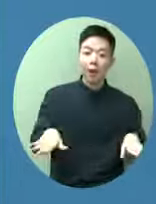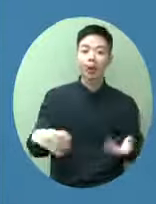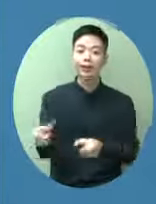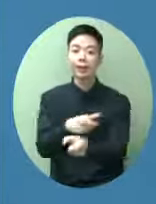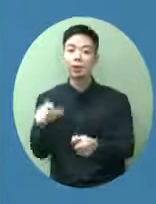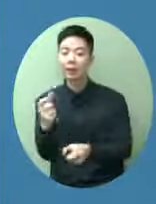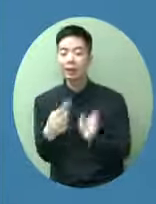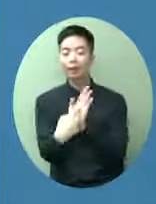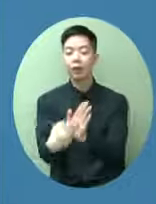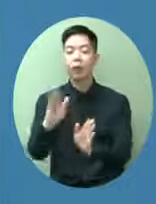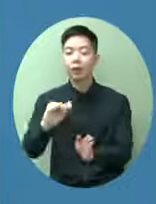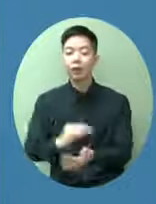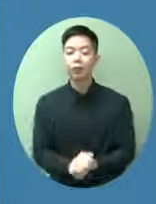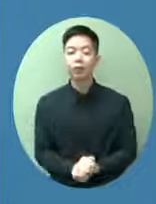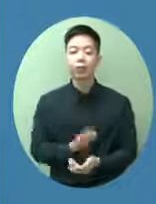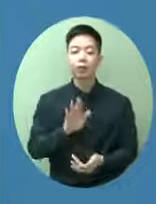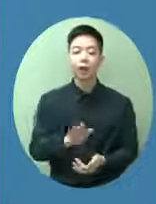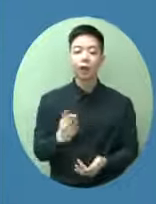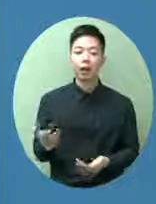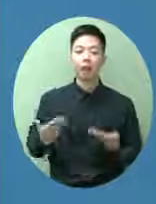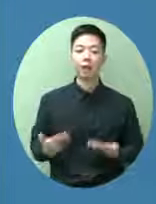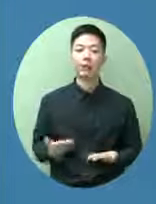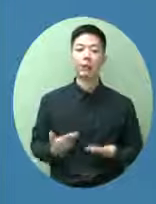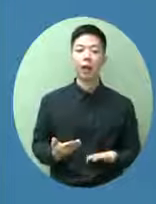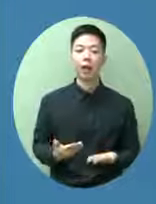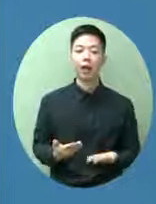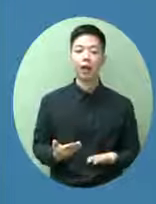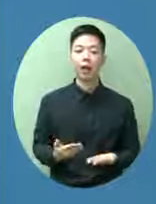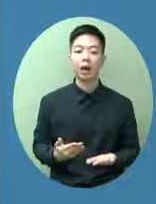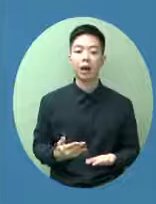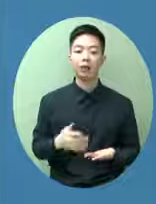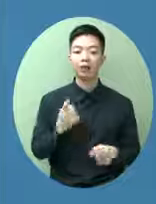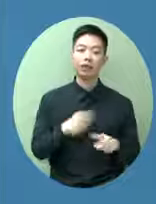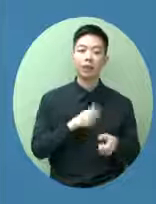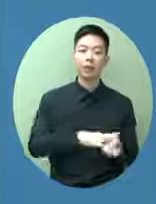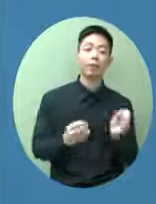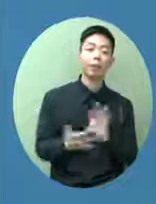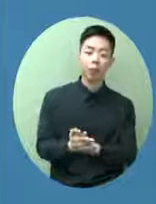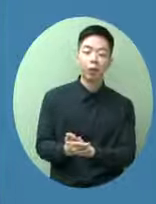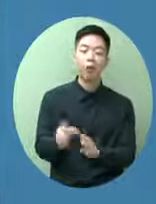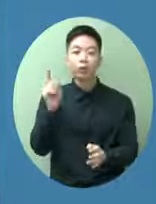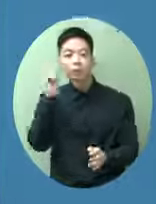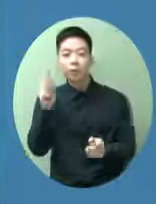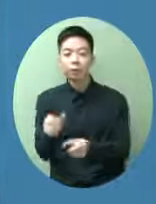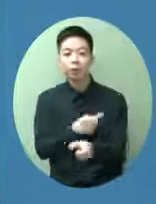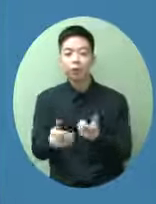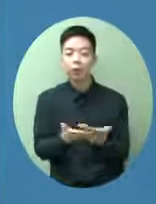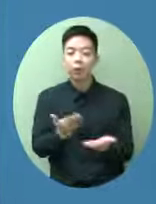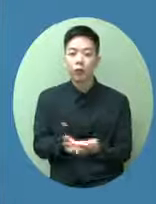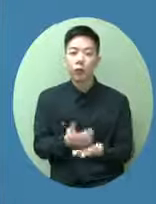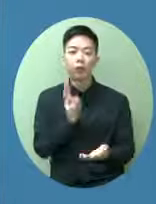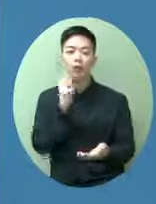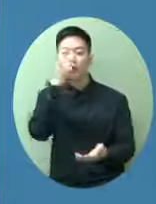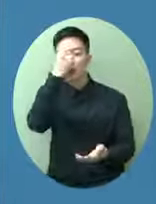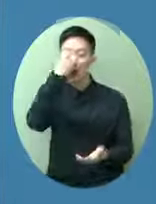格但是這個對於現有的租戶在它重整業務的過程裏面是一個很大的困擾了即是我本來看到